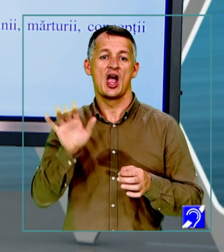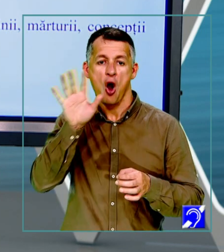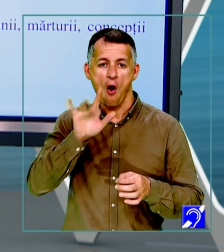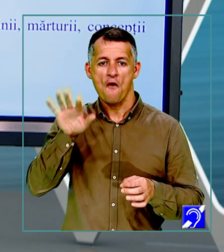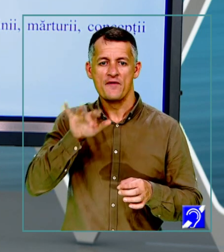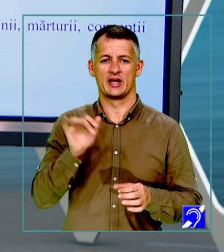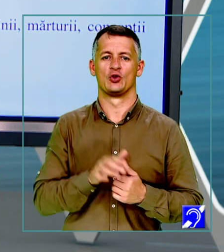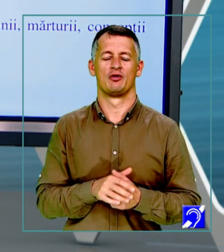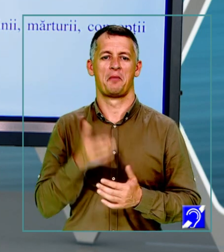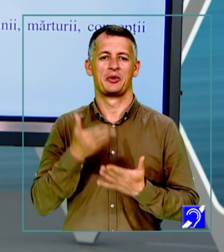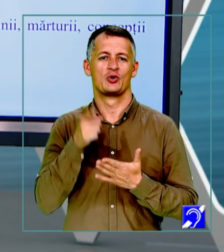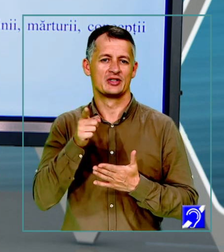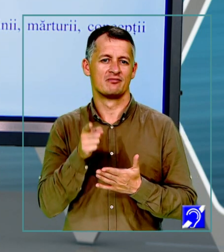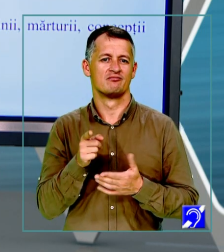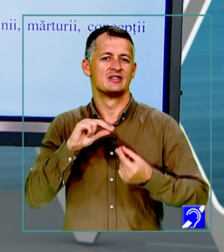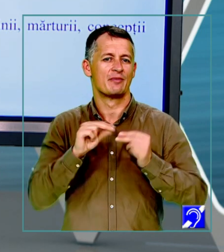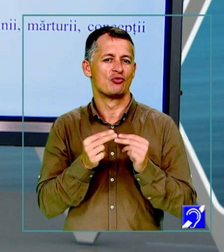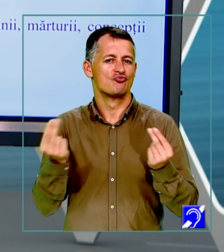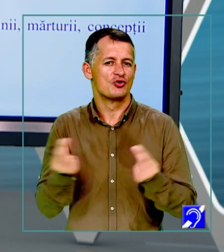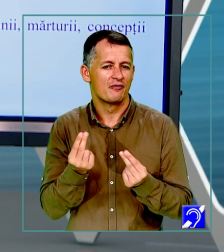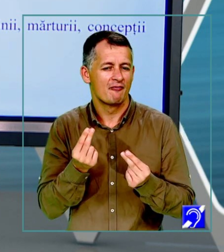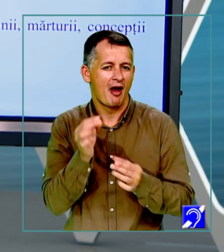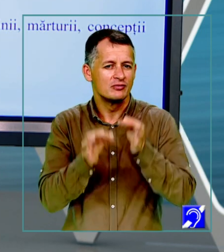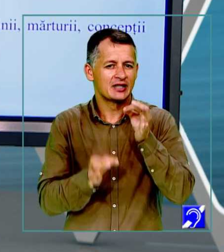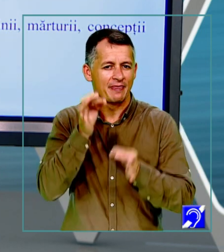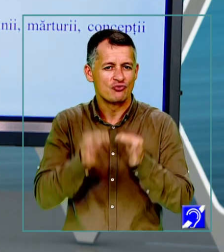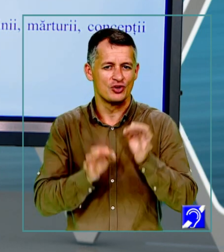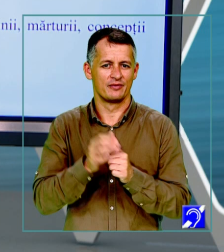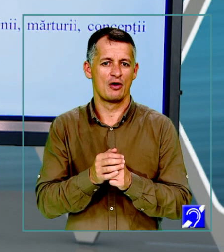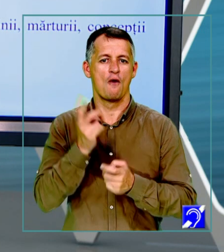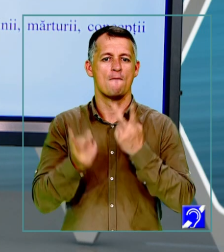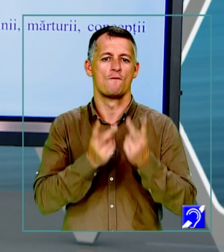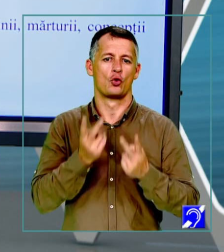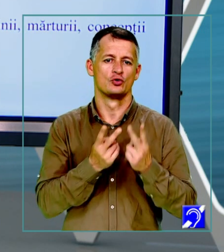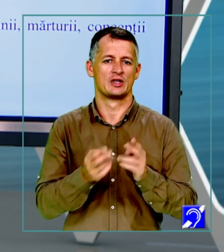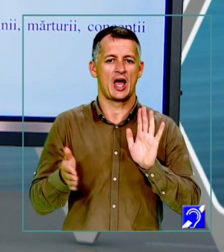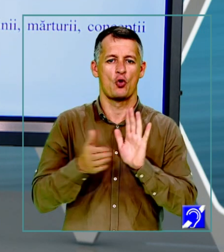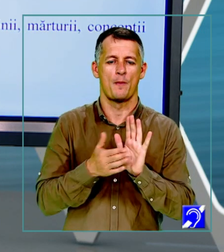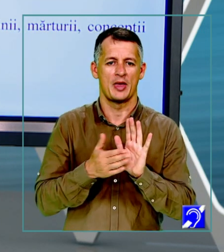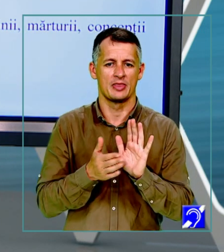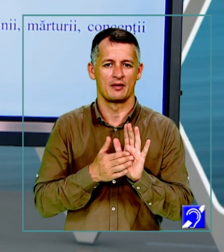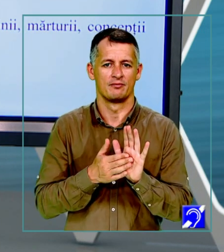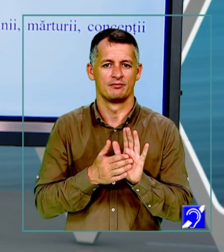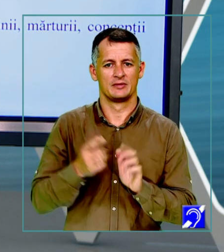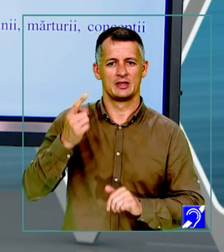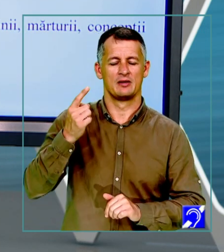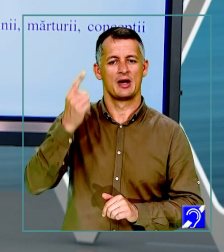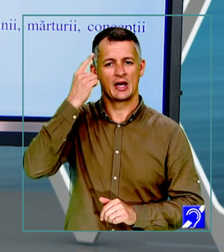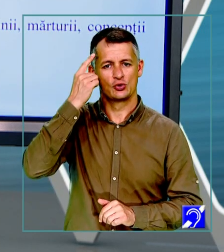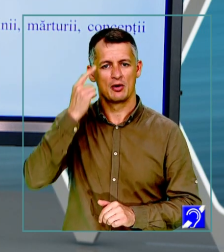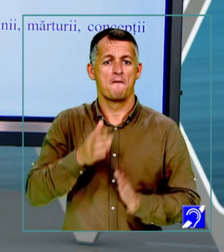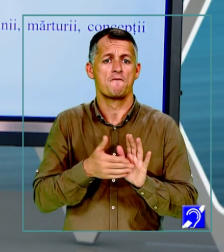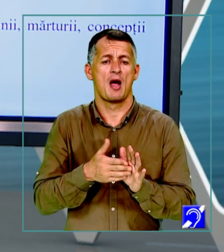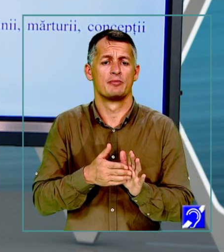anumite strategii. Am să vă dau exemplu, folosirea unor argumente raționale, adică fapte